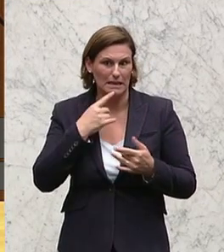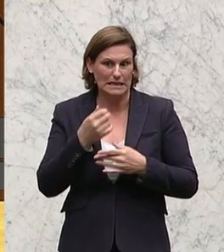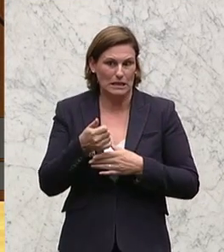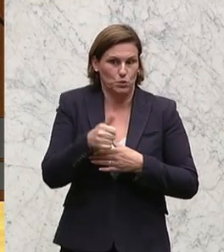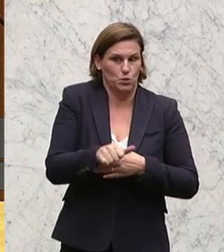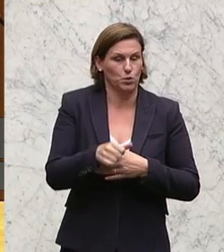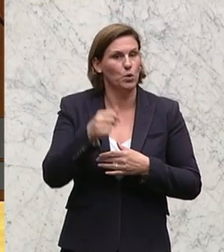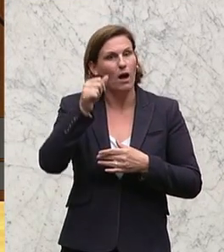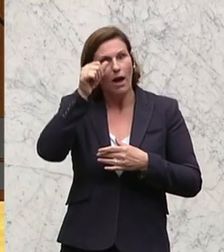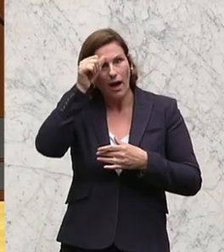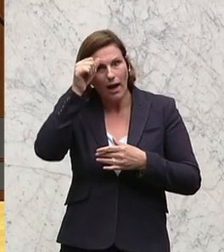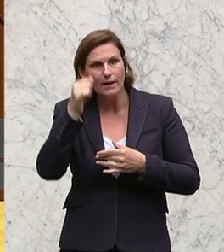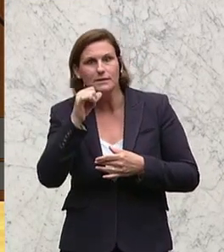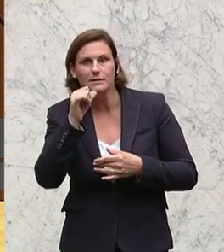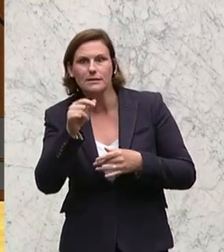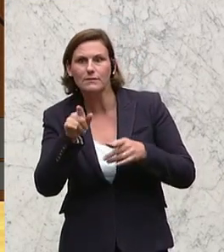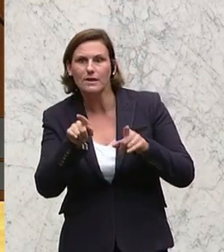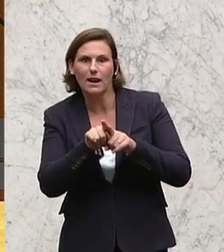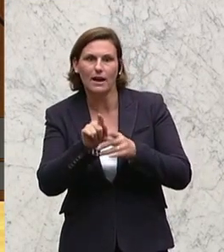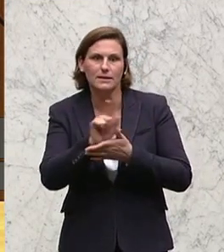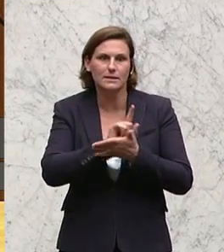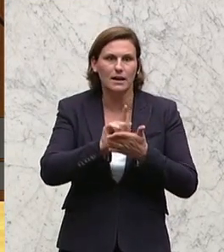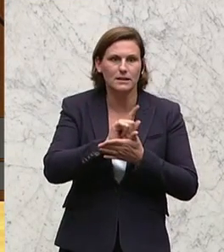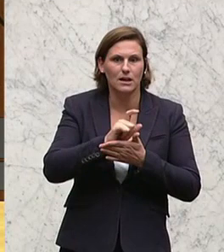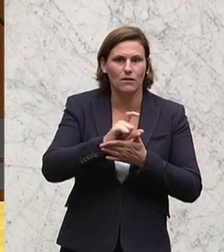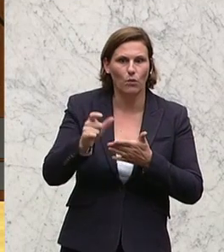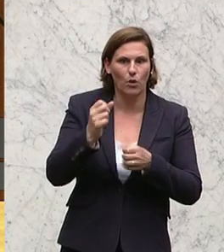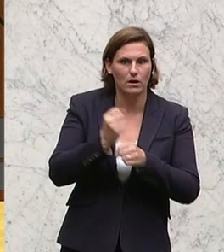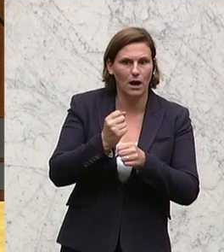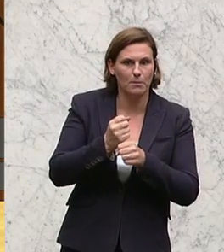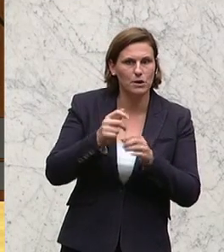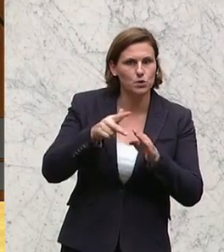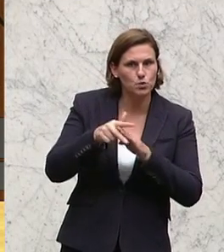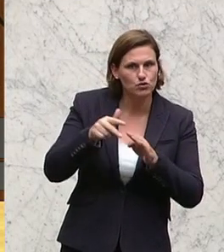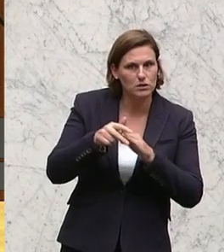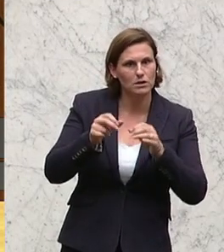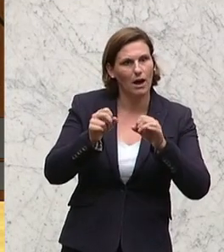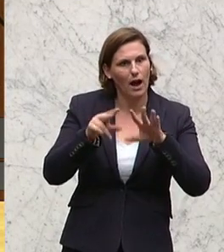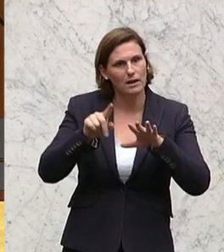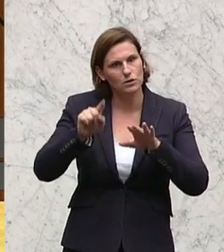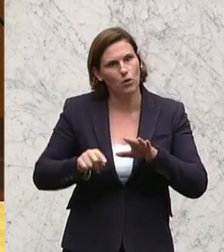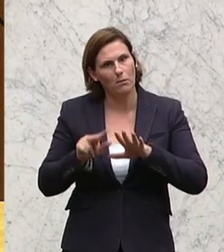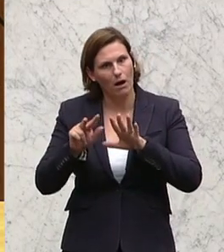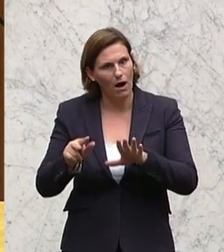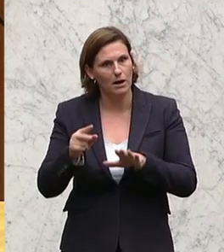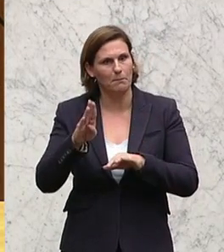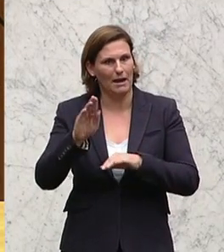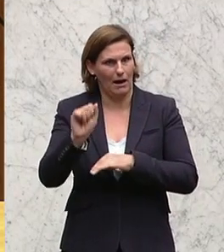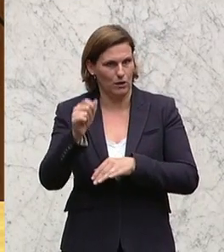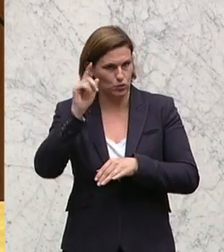Erwerbstätigkeit. Die Wochenarbeitsstunden gehen von durchschnittlich 18,8 Stunden bei Bachelorstudien